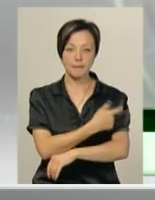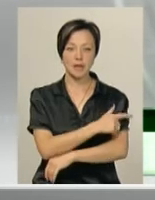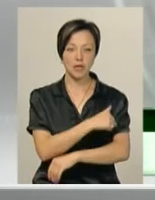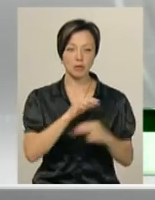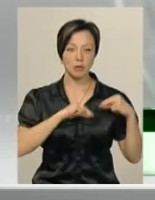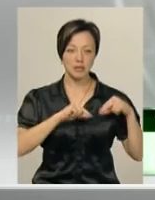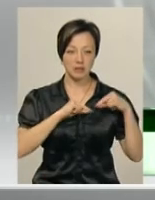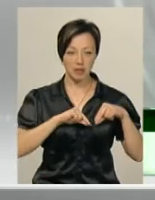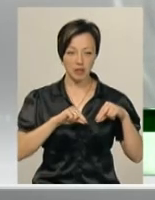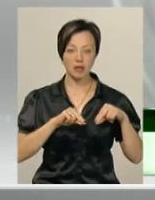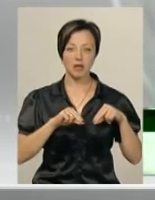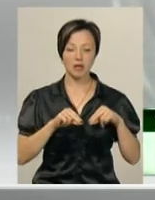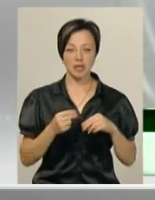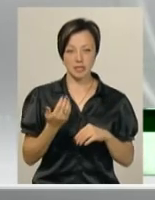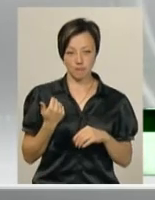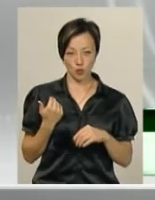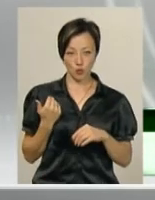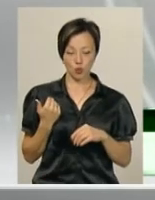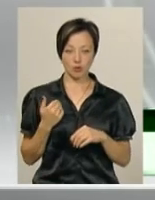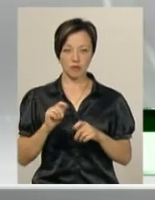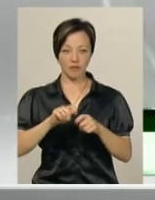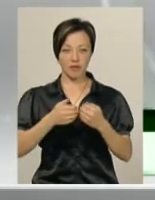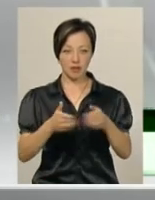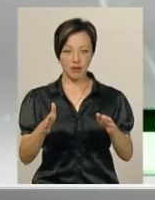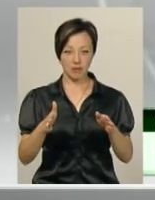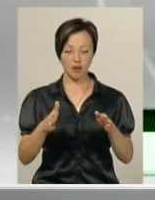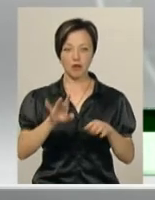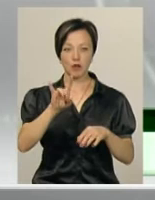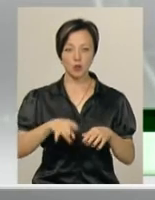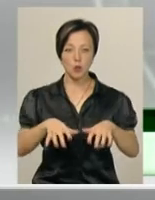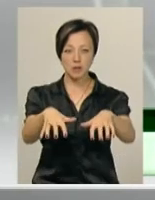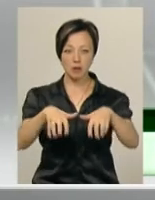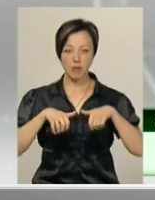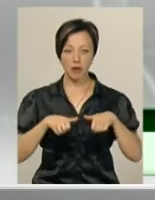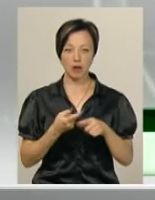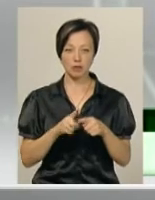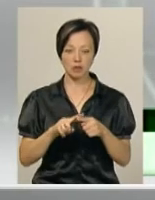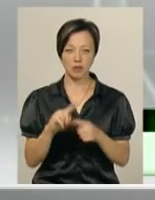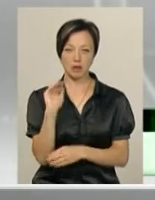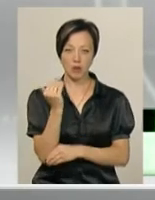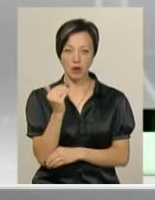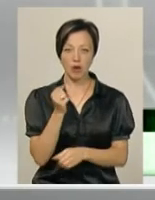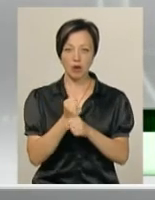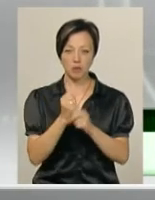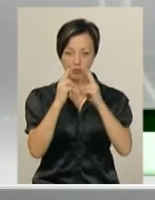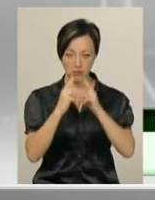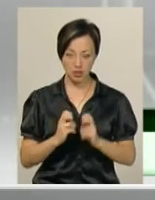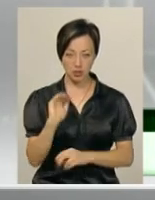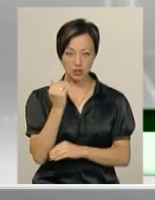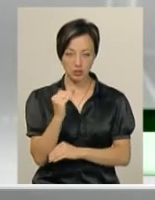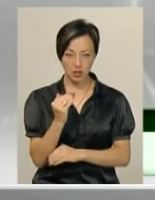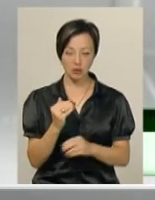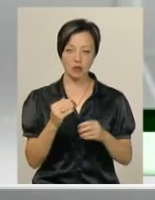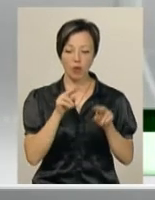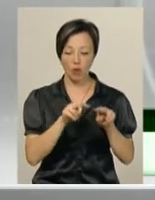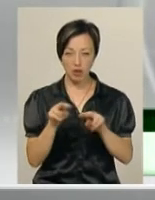працівники з внутрішньої сторони відкривають ці дверці і забирають, це не мокляє. Робляться аналізи, дитина обстежується,